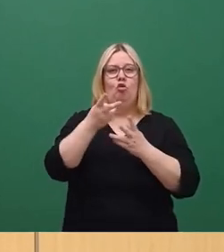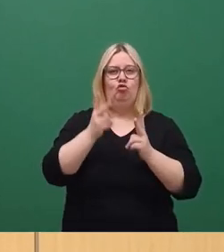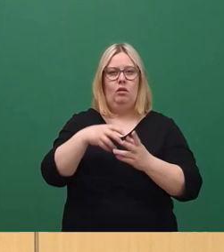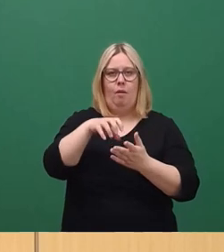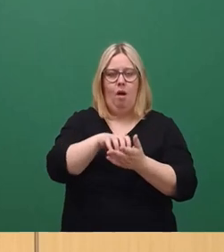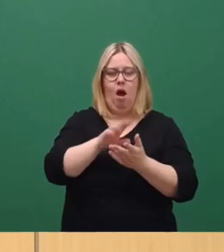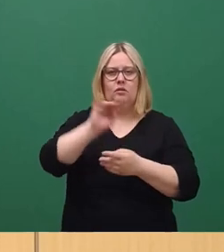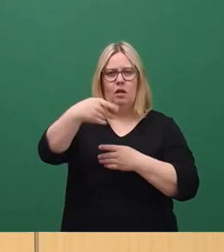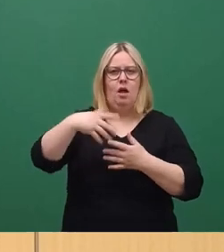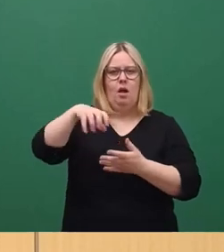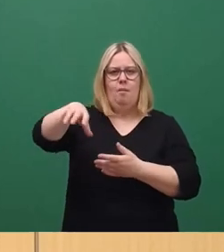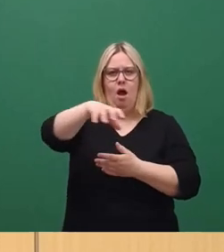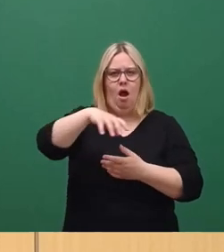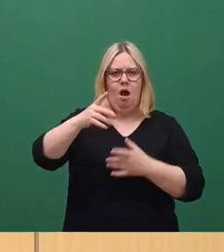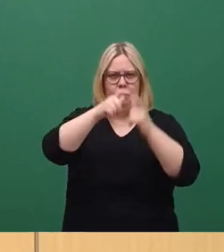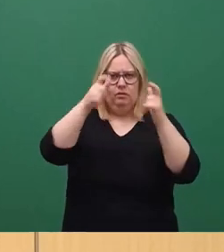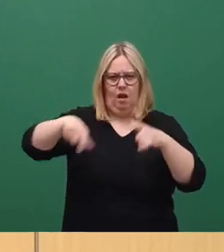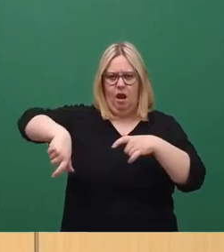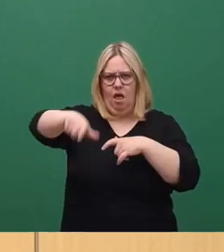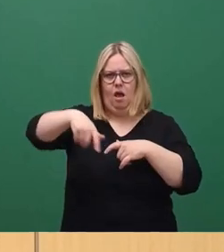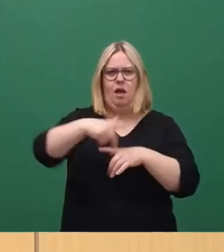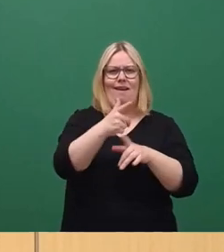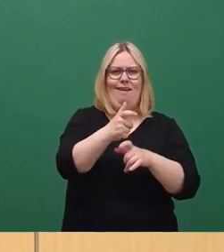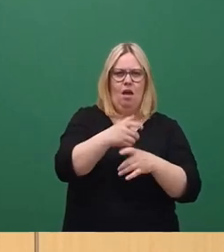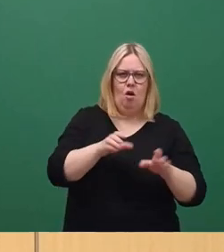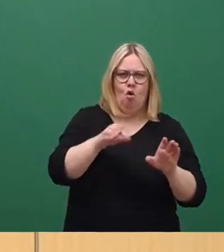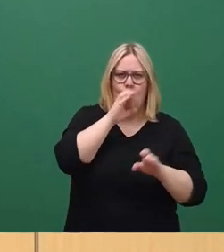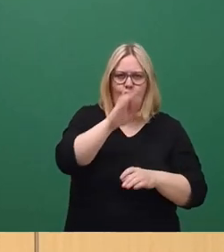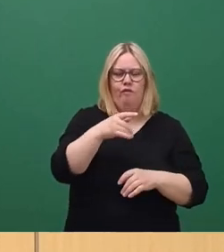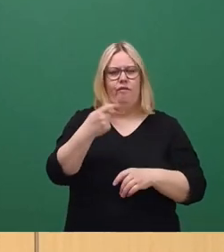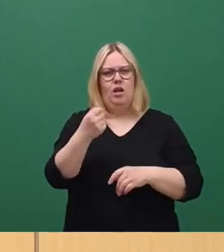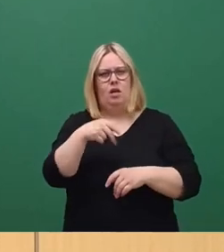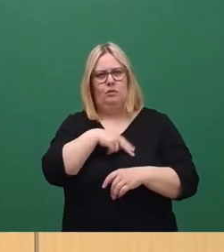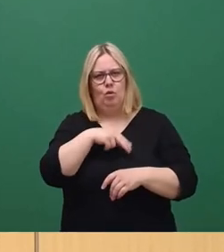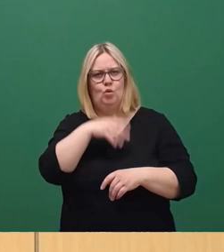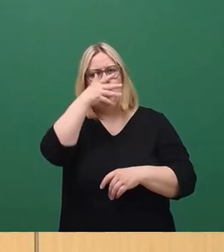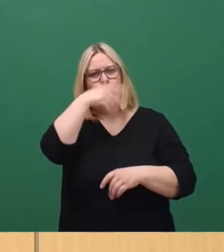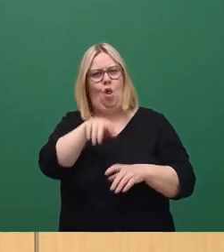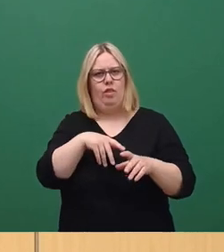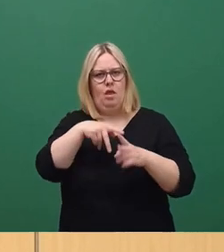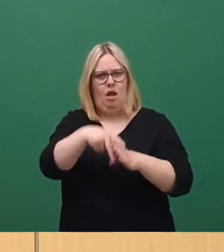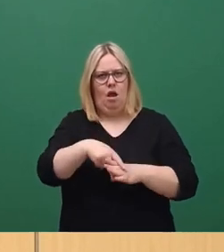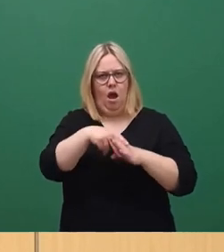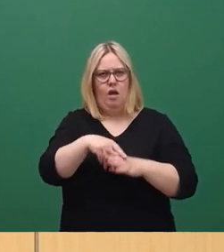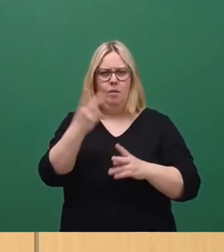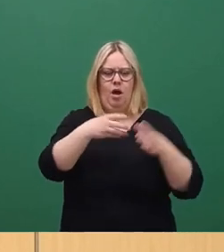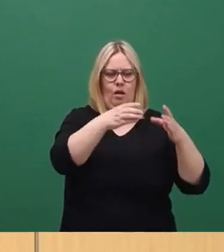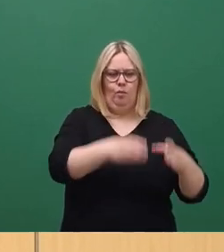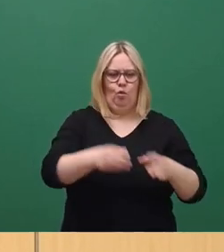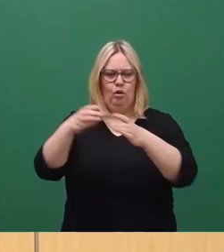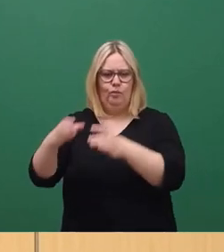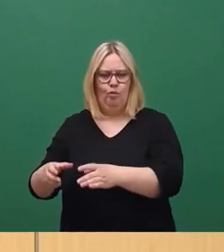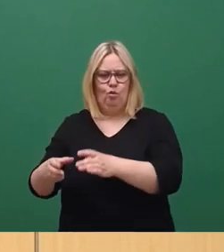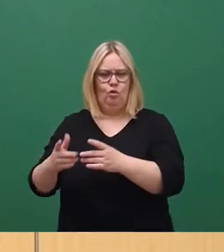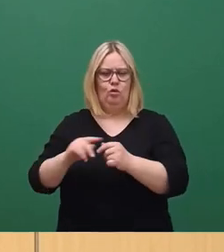dieser WPS 70-Zeile, der Jägerhof, das Finanzministerium, der Goldene Reiter, die beiden Brunnen aus den 70er Jahren und